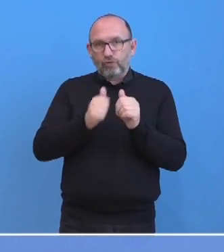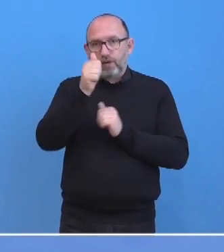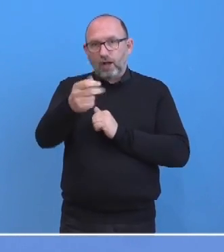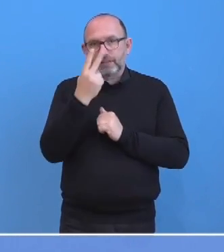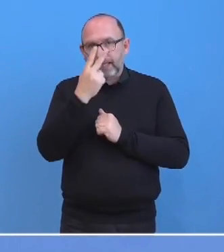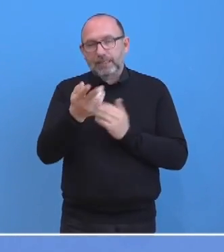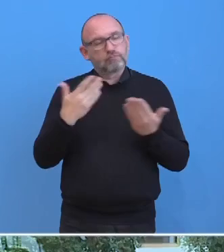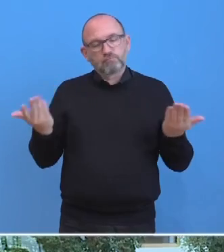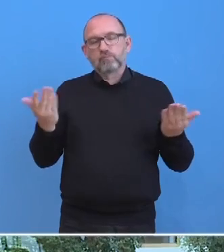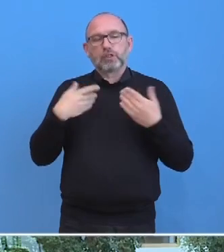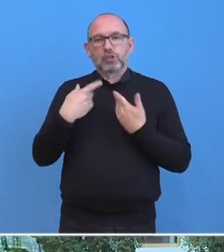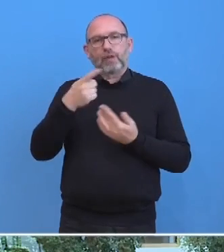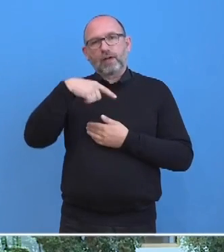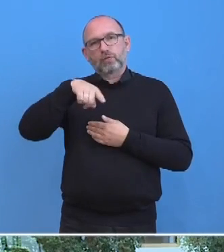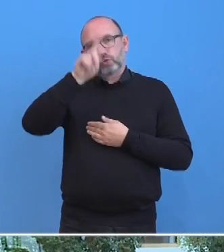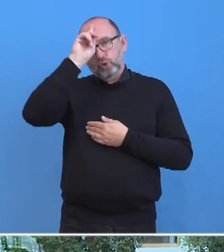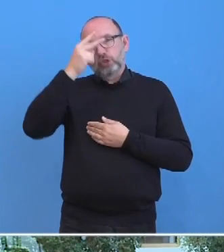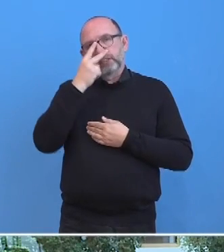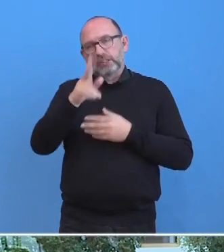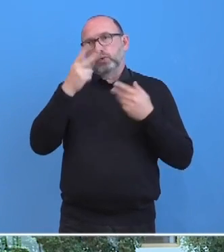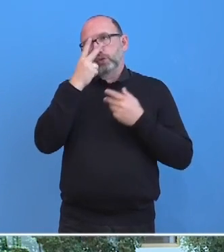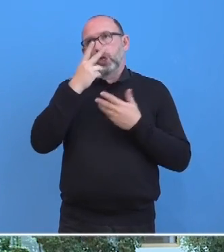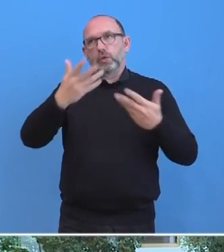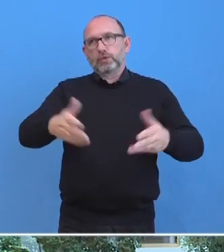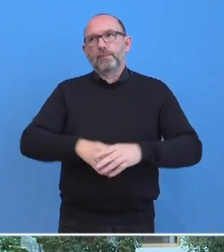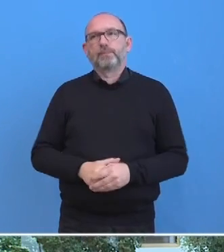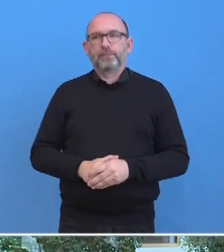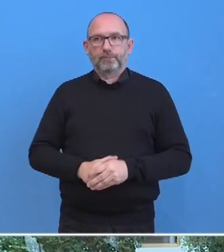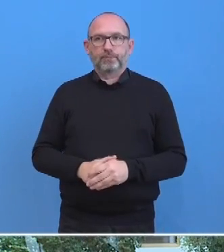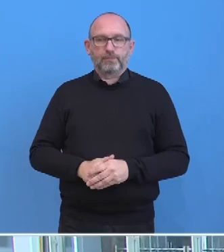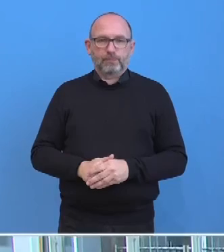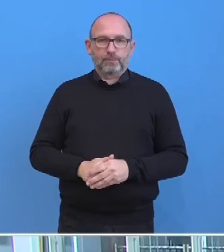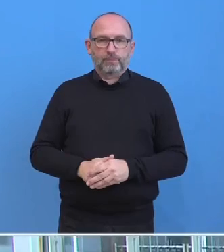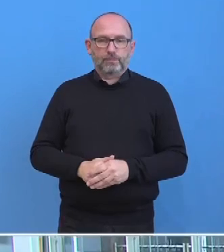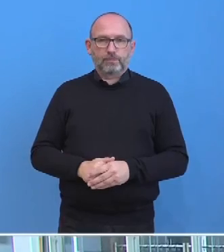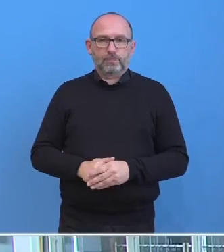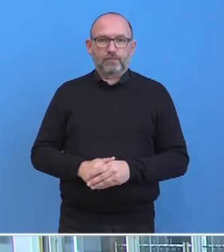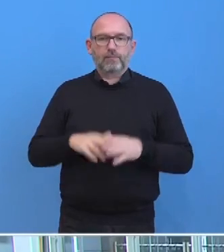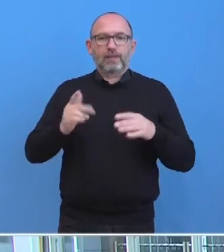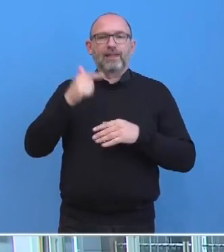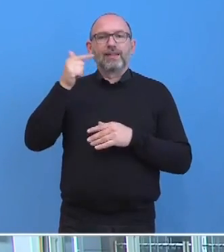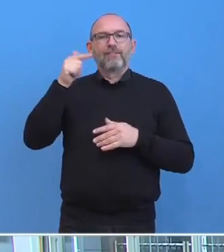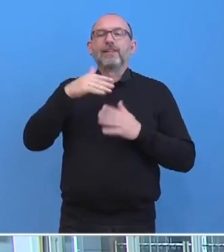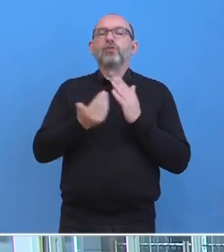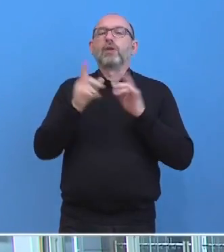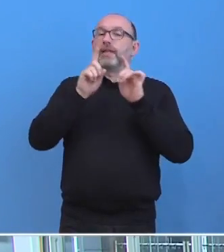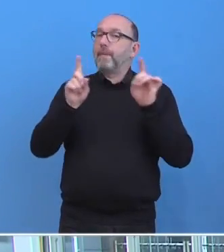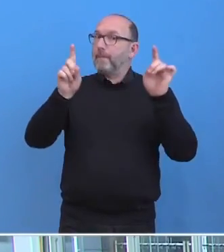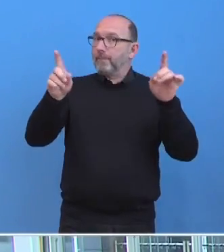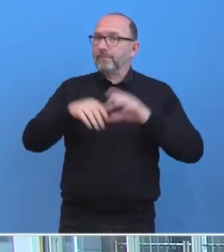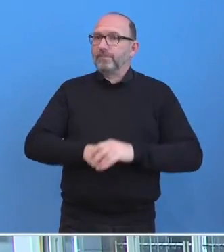deutsche Position nochmal dazu. Herr Taufik-Nir, ein neues Thema, bitte. Frau Adelber, die